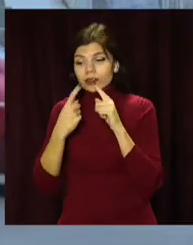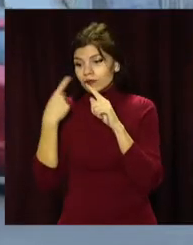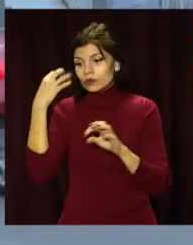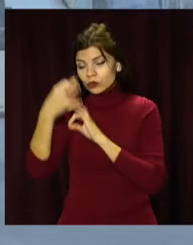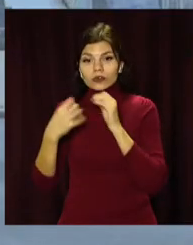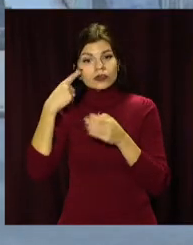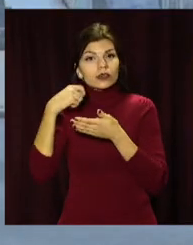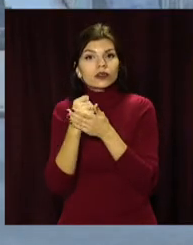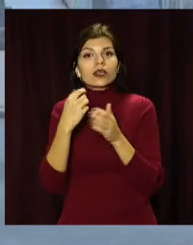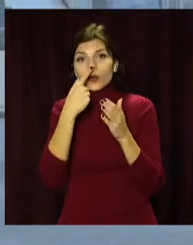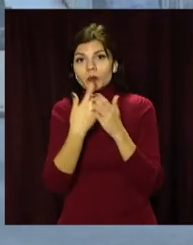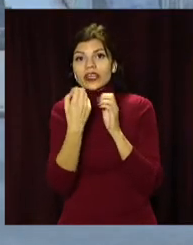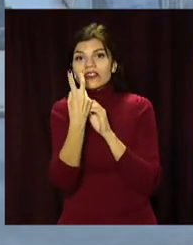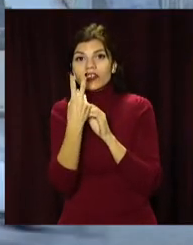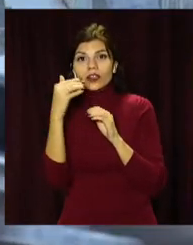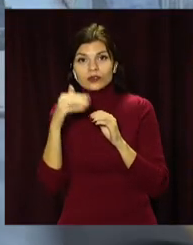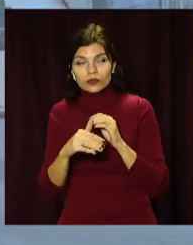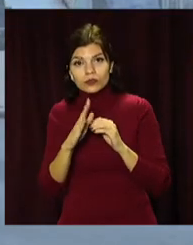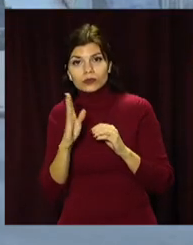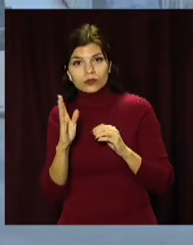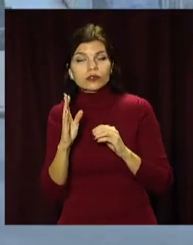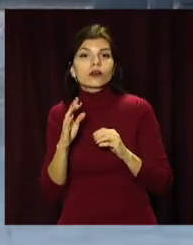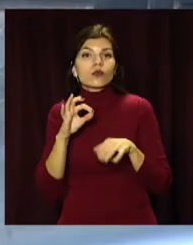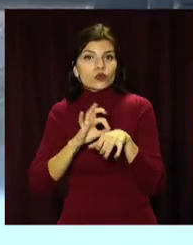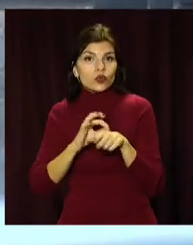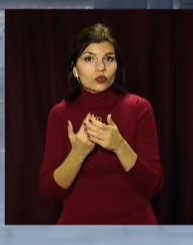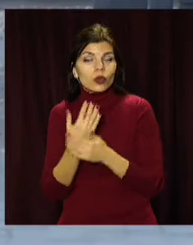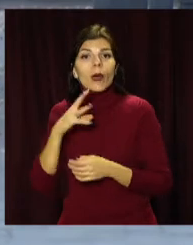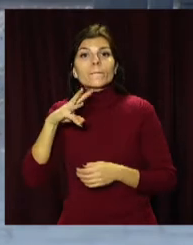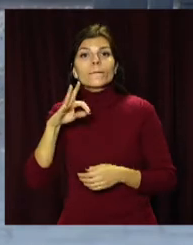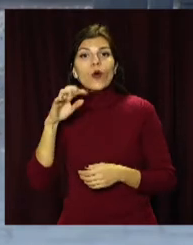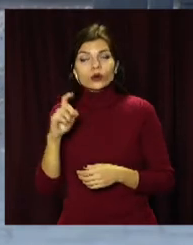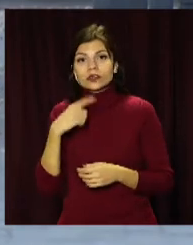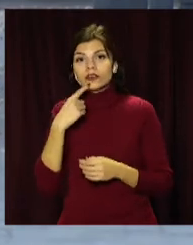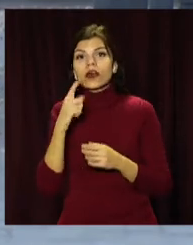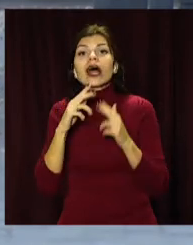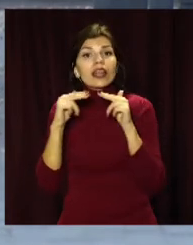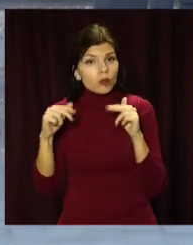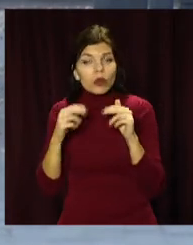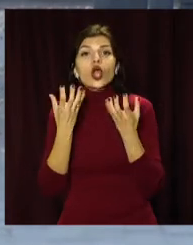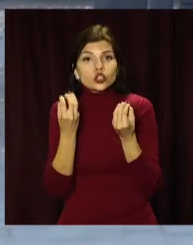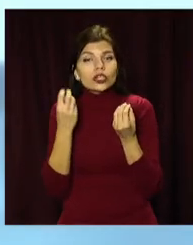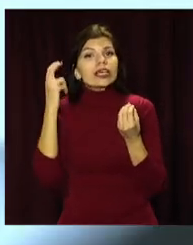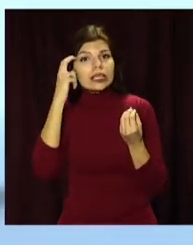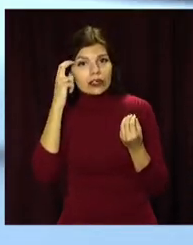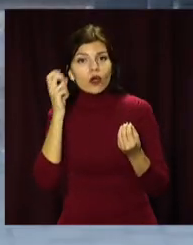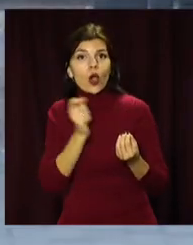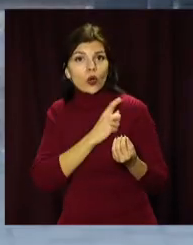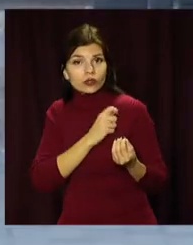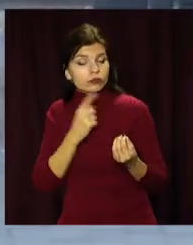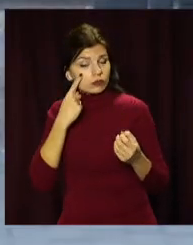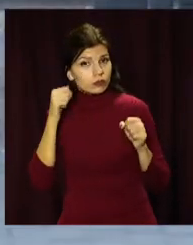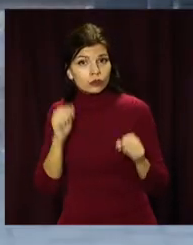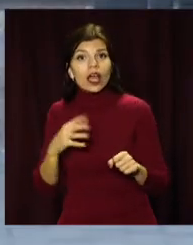добу зафіксували майже 12,5 тисяч нових хворих. За даними МОЗ, крім Дніпропетровщини, в антилідерах Київська, Одеська,